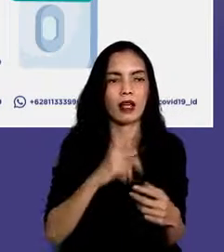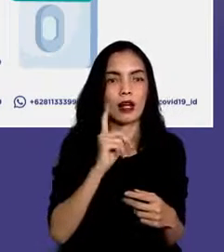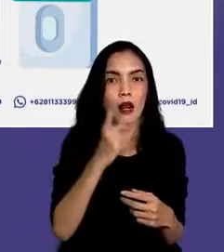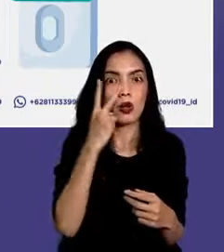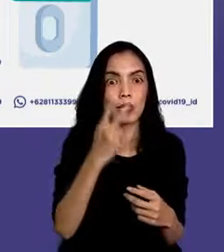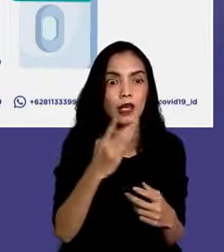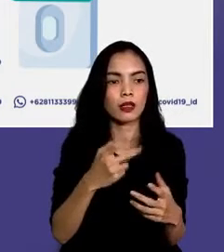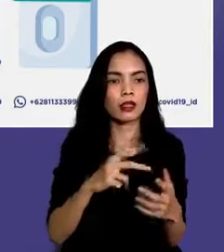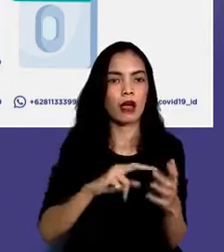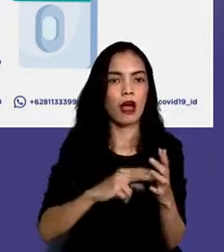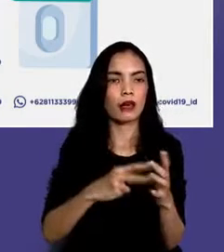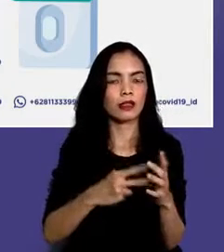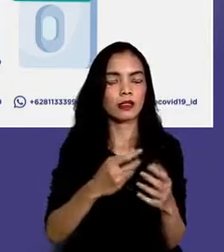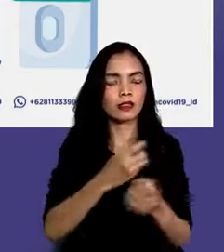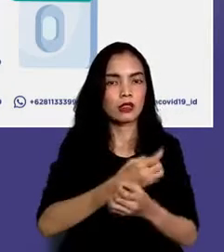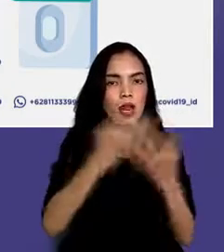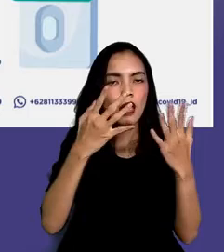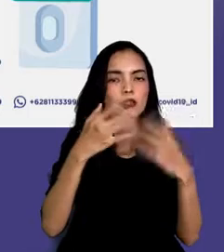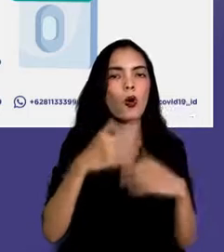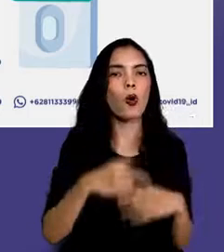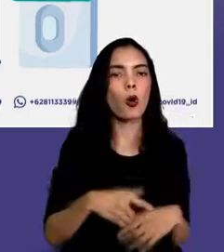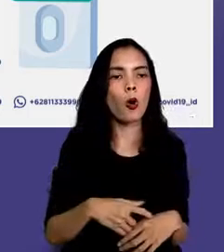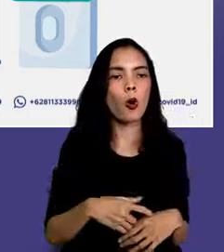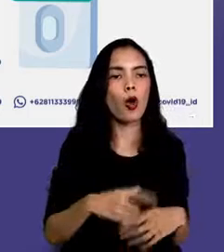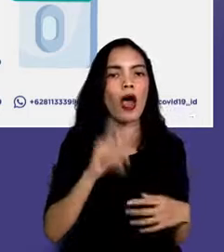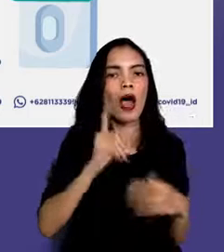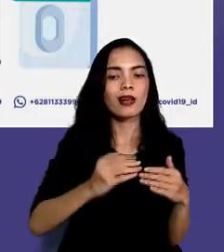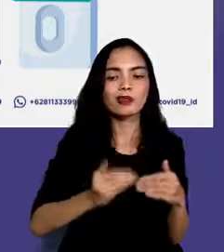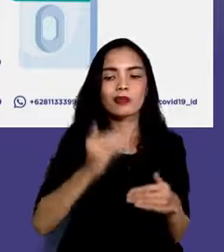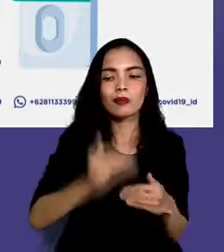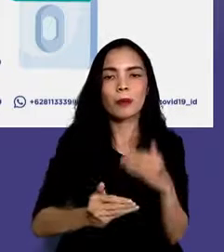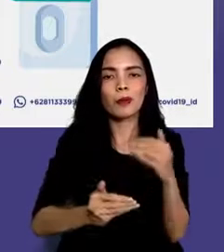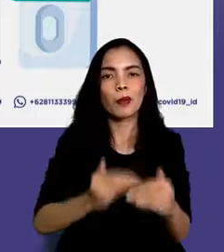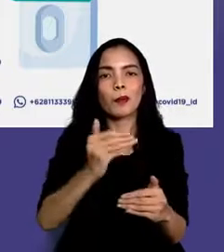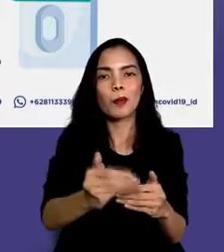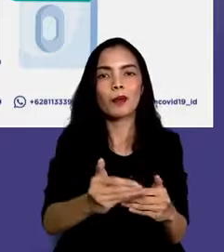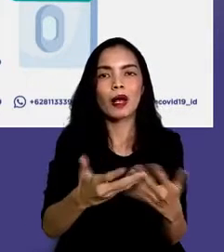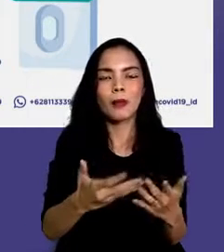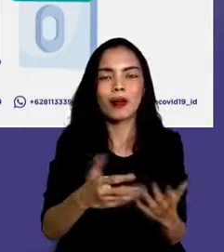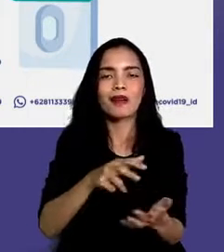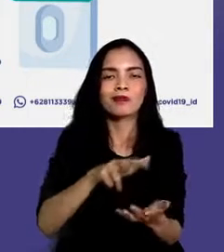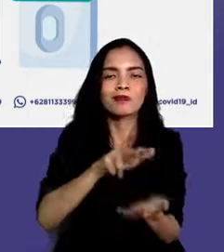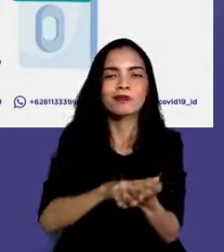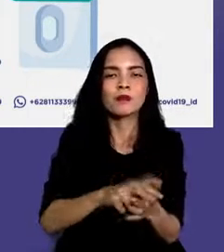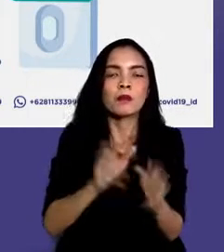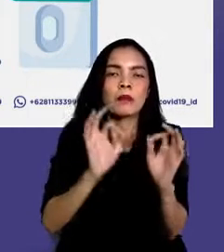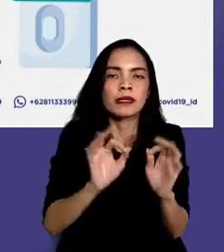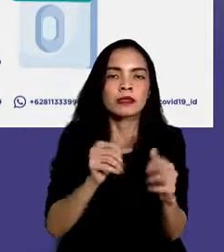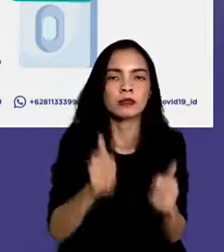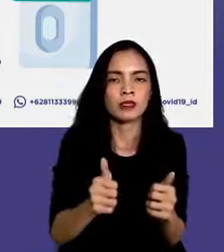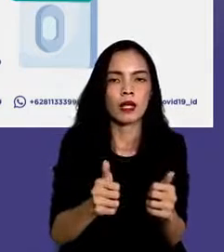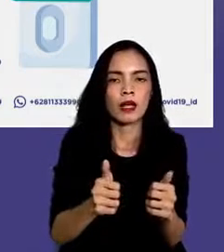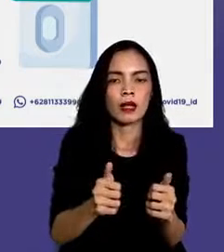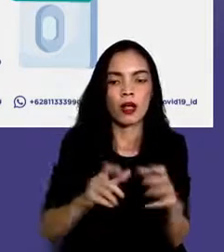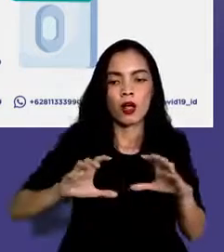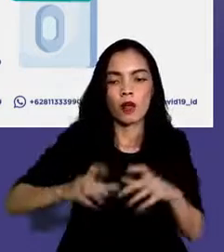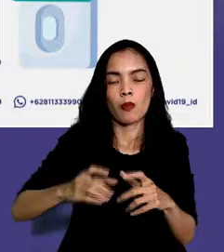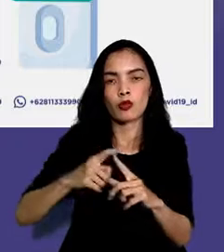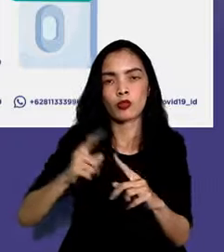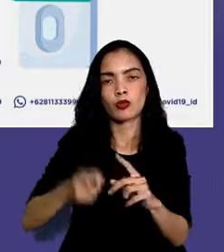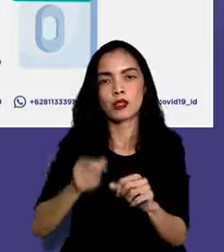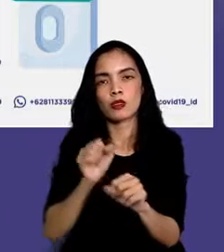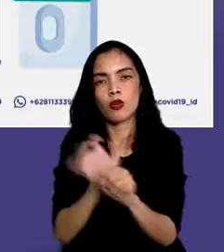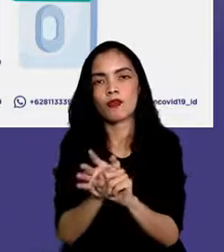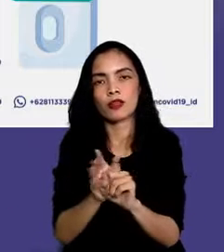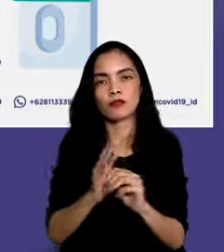tergambar dengan baik sehingga landasan pengambilan keputusan lanjutan yang tepat oleh karena itu satgas yang telah terbentuk